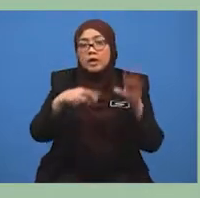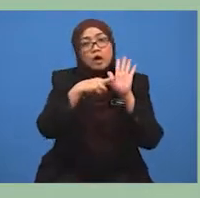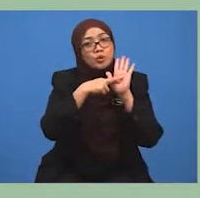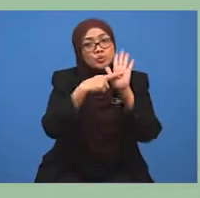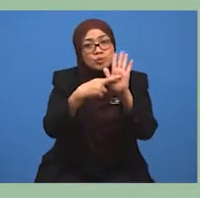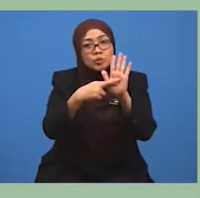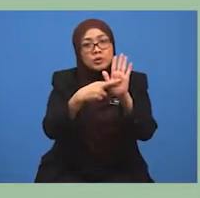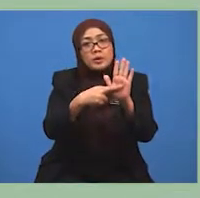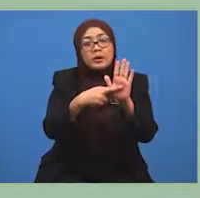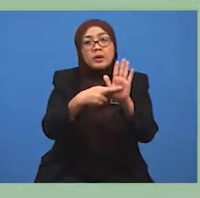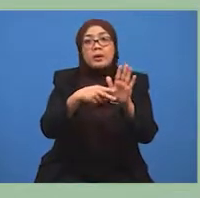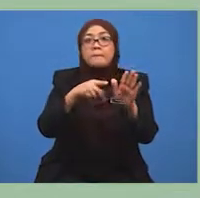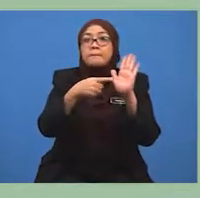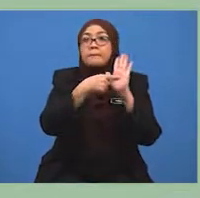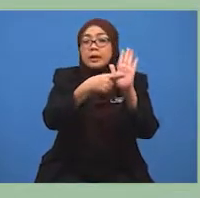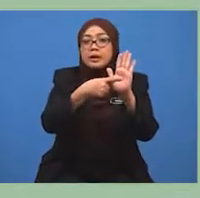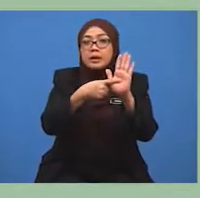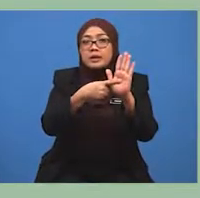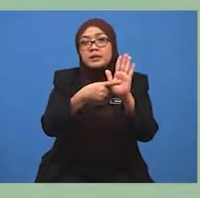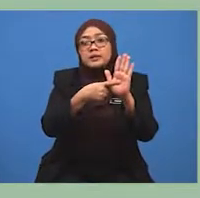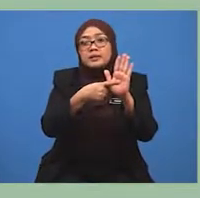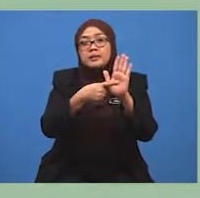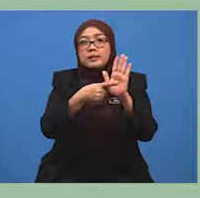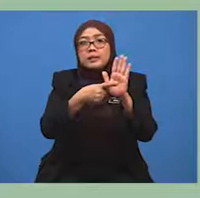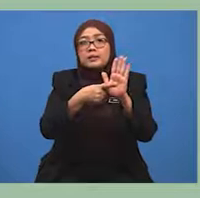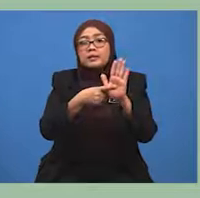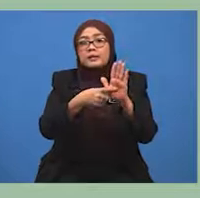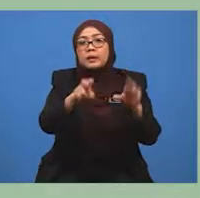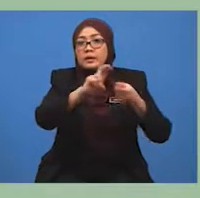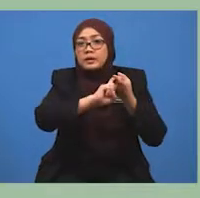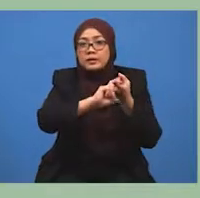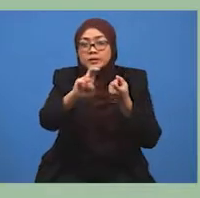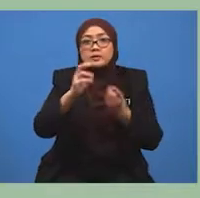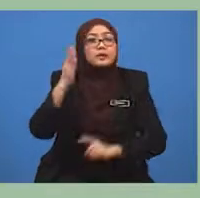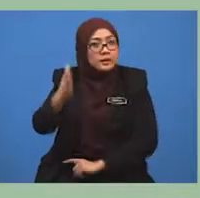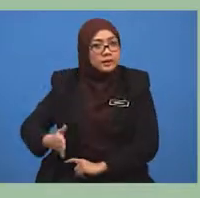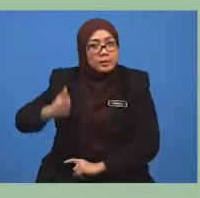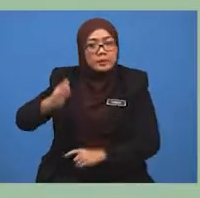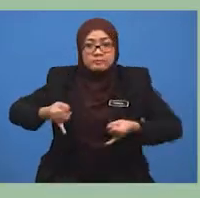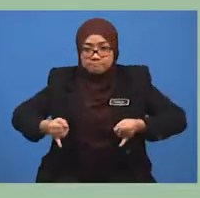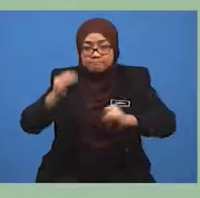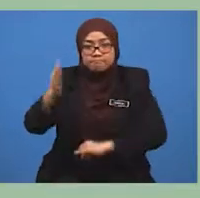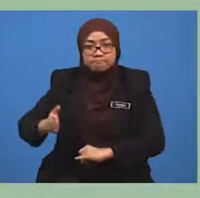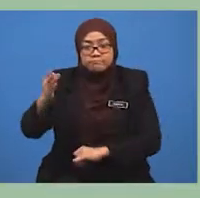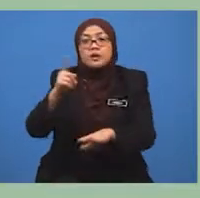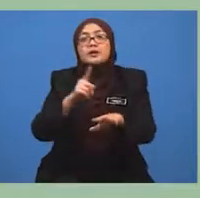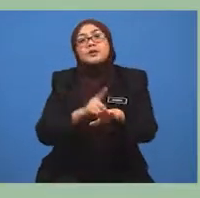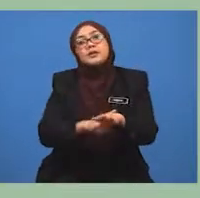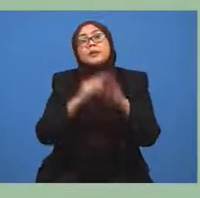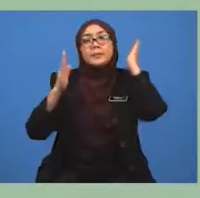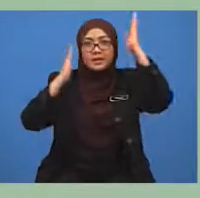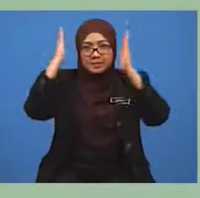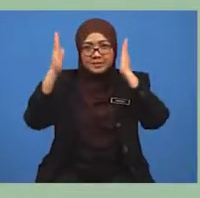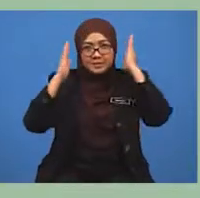paparan peta jaringan landasan kereta api di Malaysia yang ditayangkan. Murid